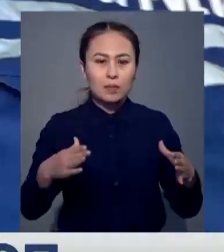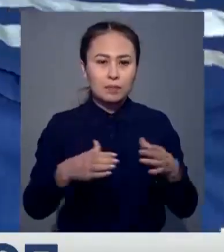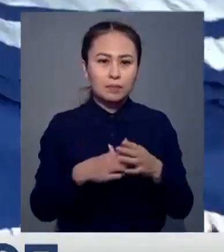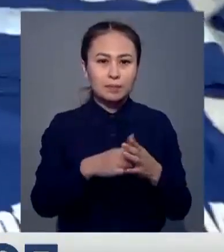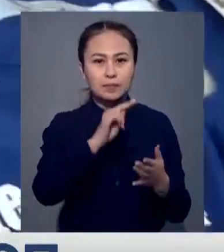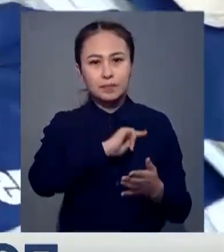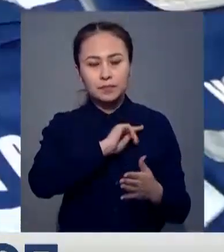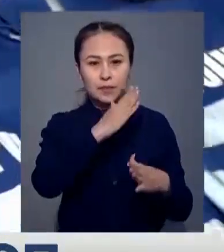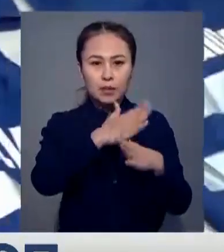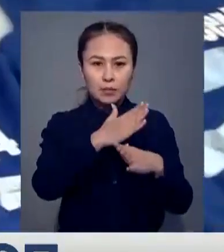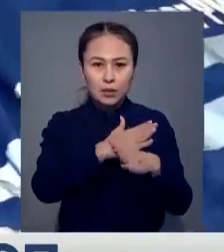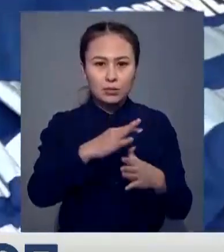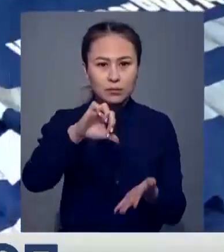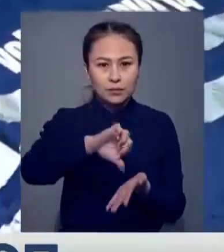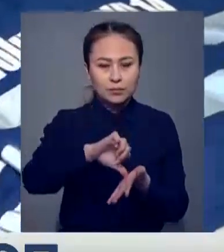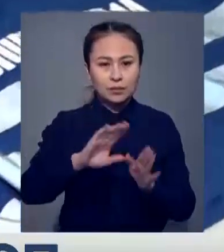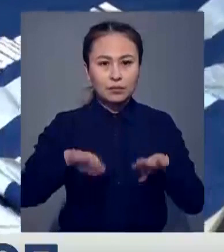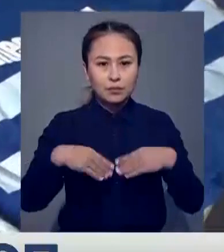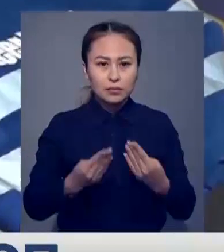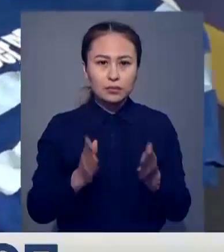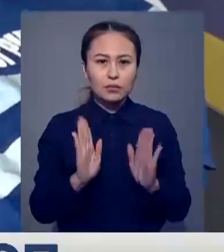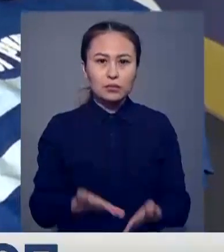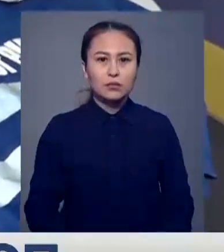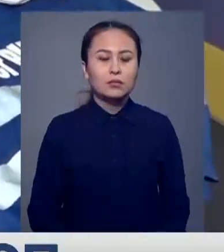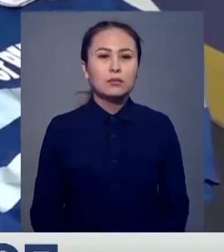полицияның құғамдық көмекшісі мәртебесі берледі.